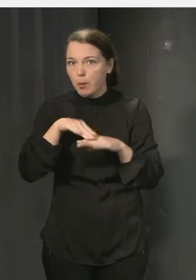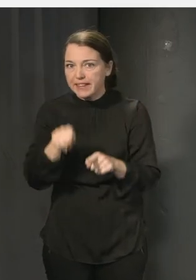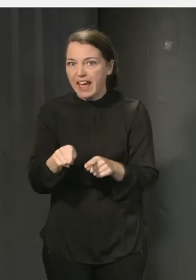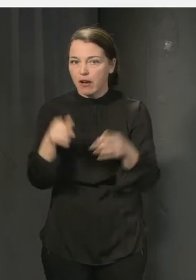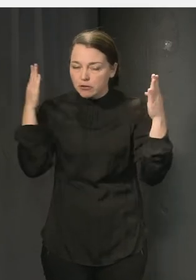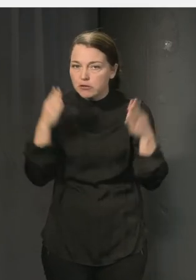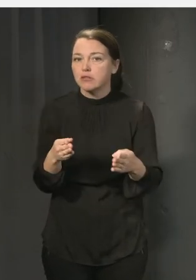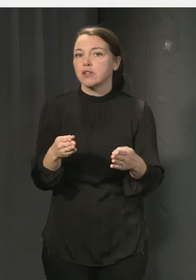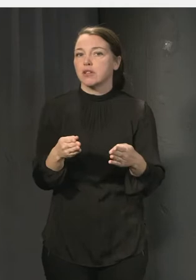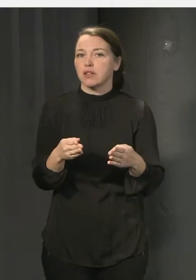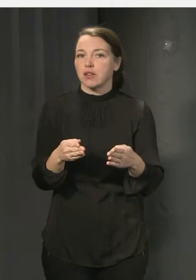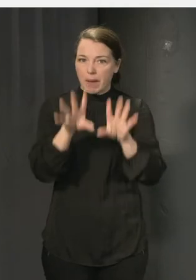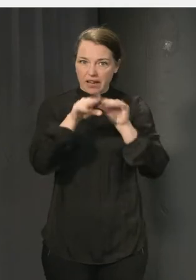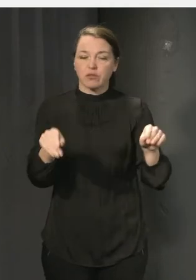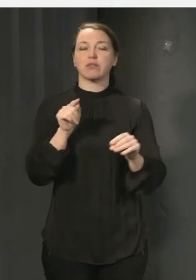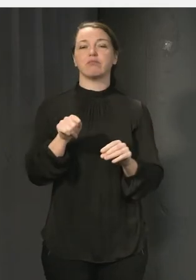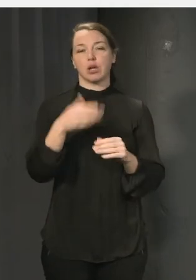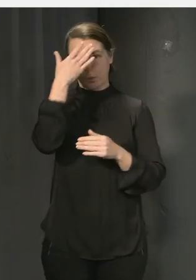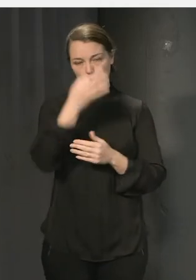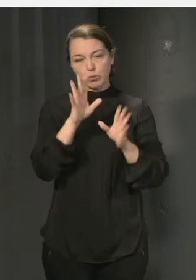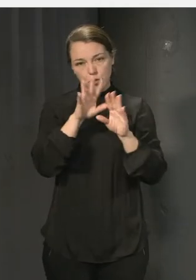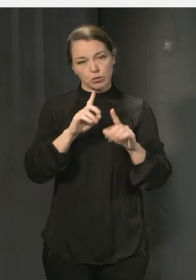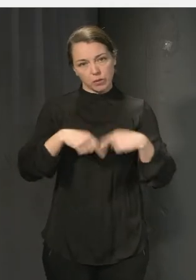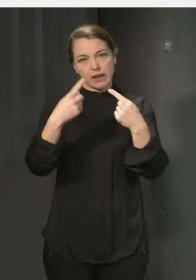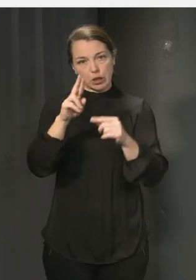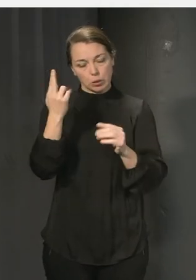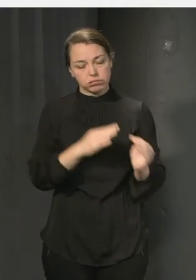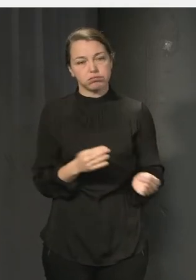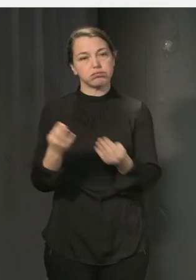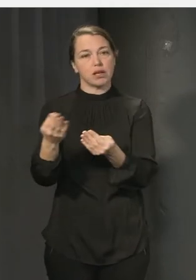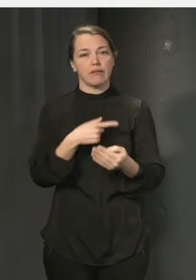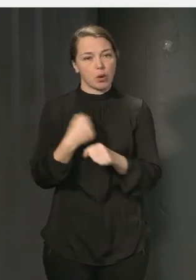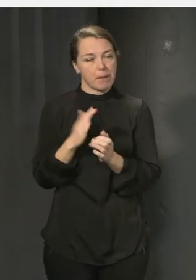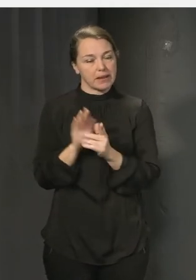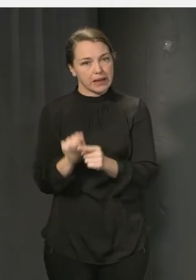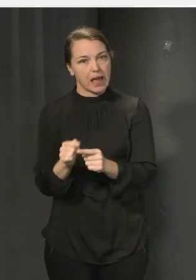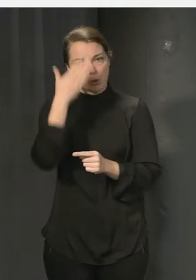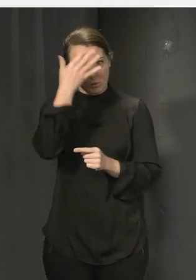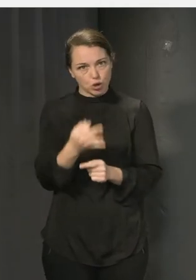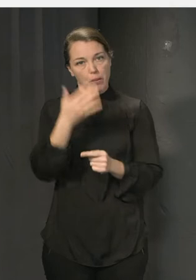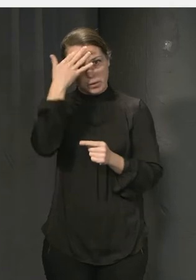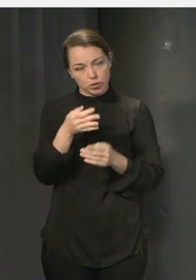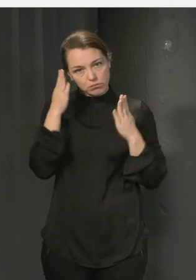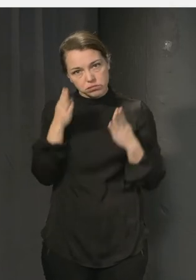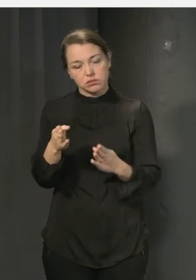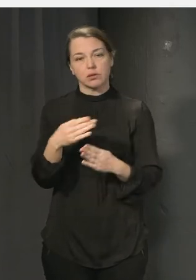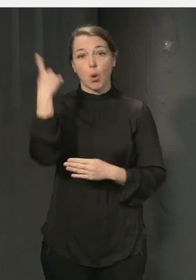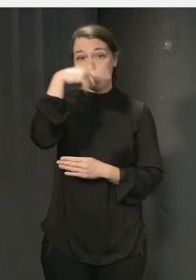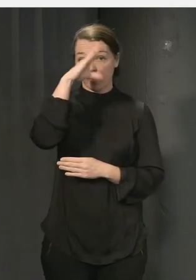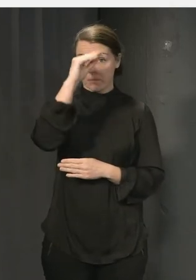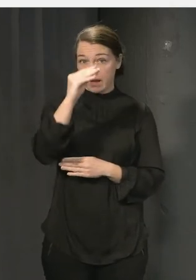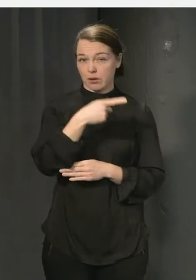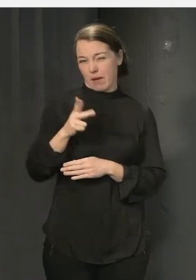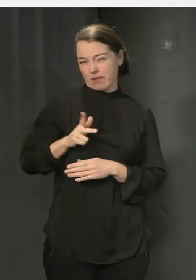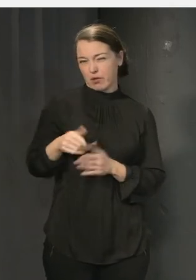som man redovisar och det är det som man talar om. Och de som är ansvariga för skolan, huvudmännen som vi säger,